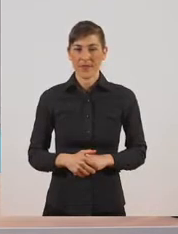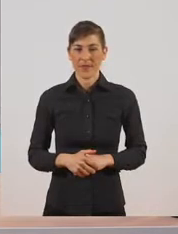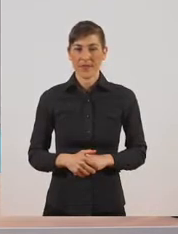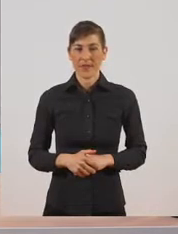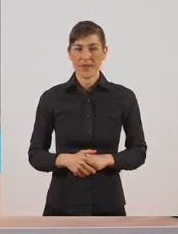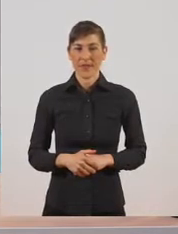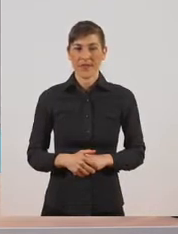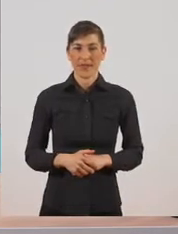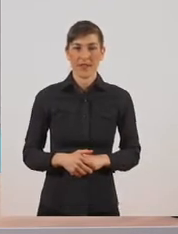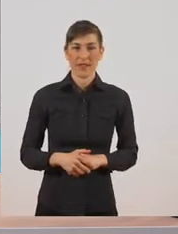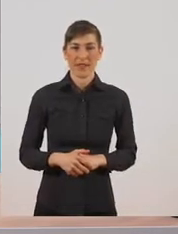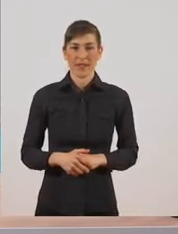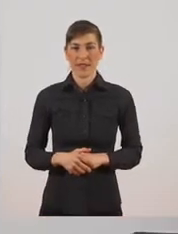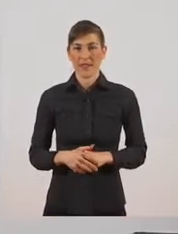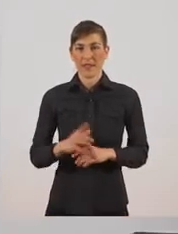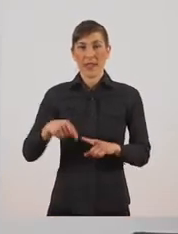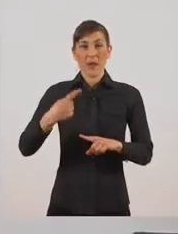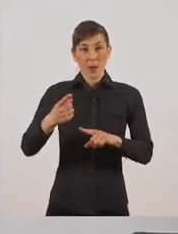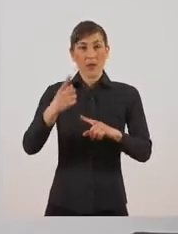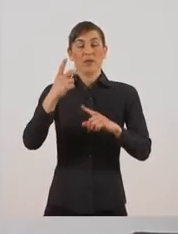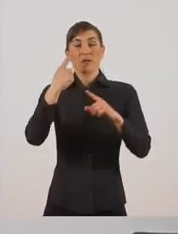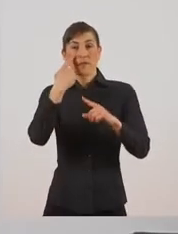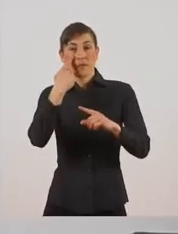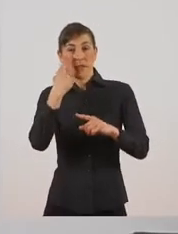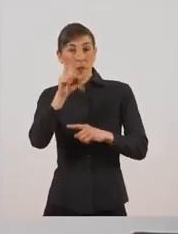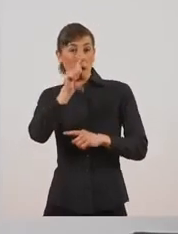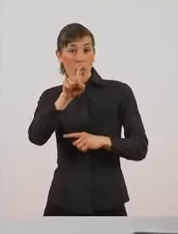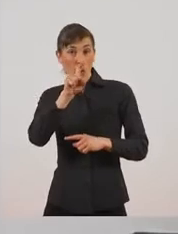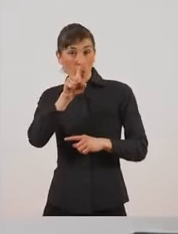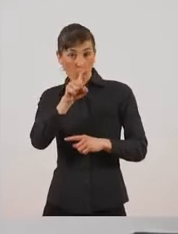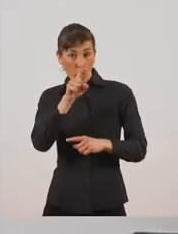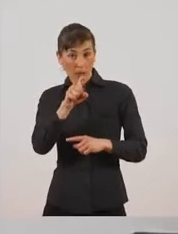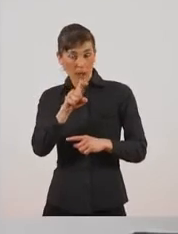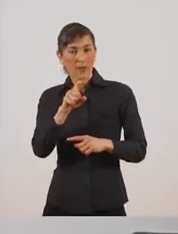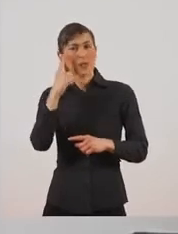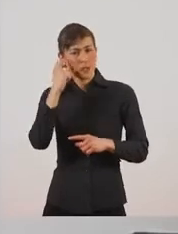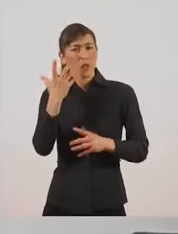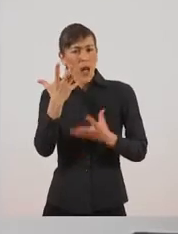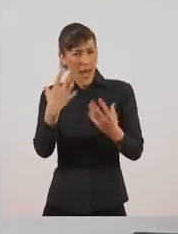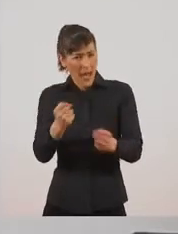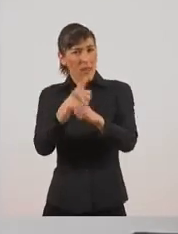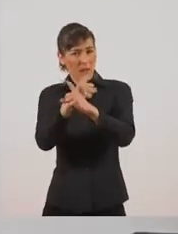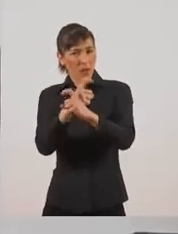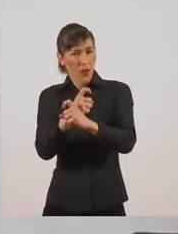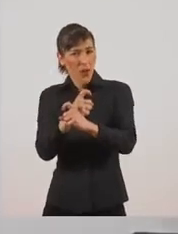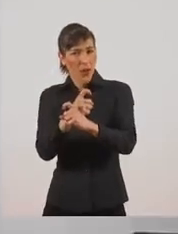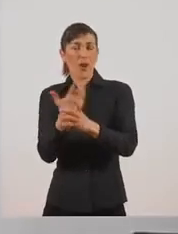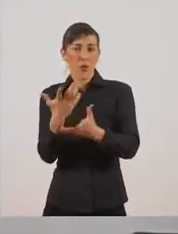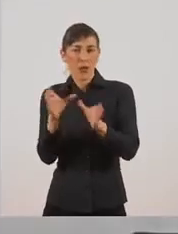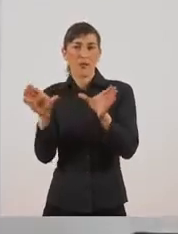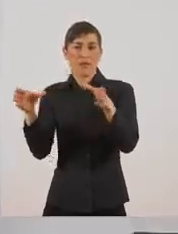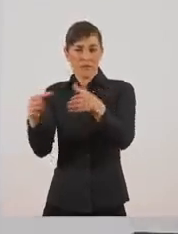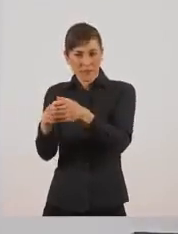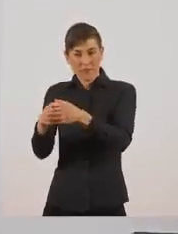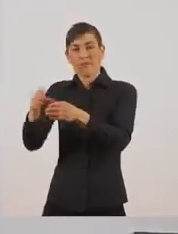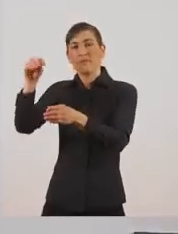Επόμενο ζώο είναι η κότα. Όπως βλέπετε έχει σπονδυλική στήλη, άρα ανήκει στα σπονδυλωτά.